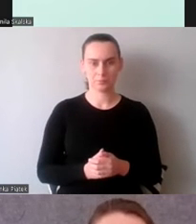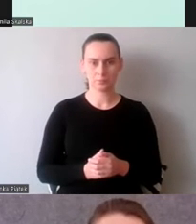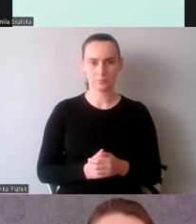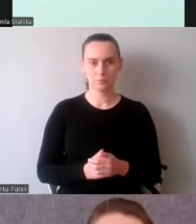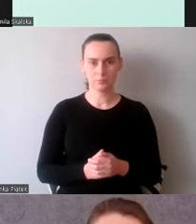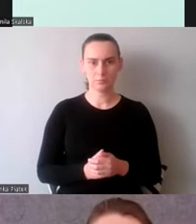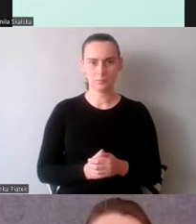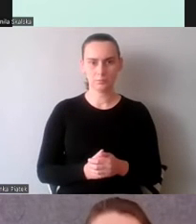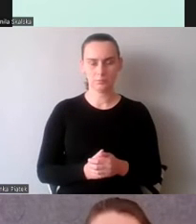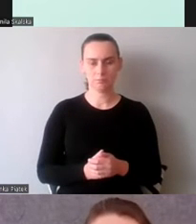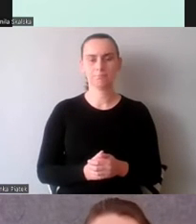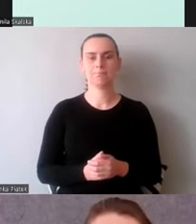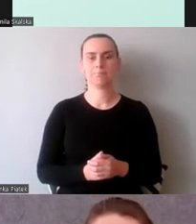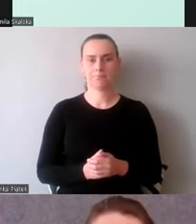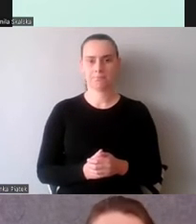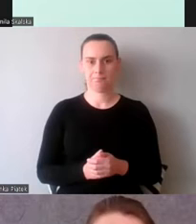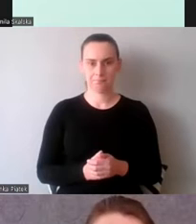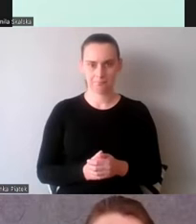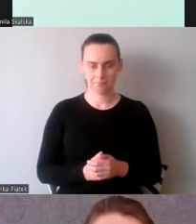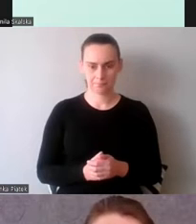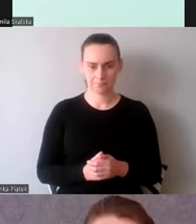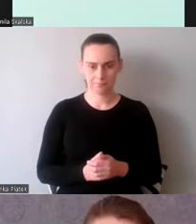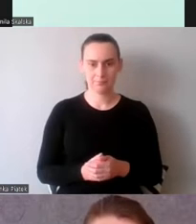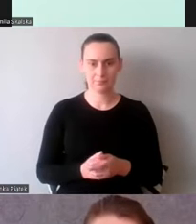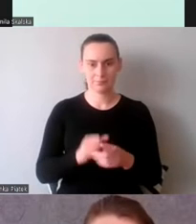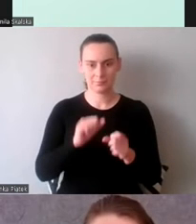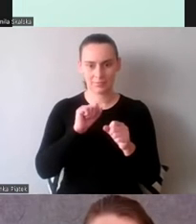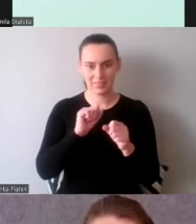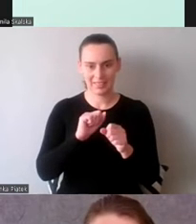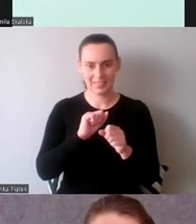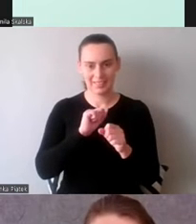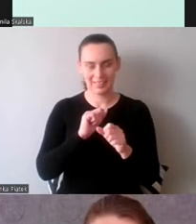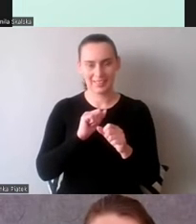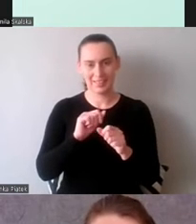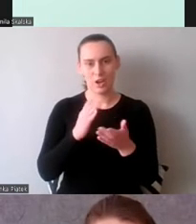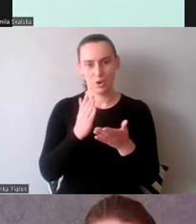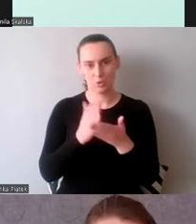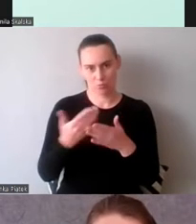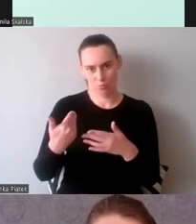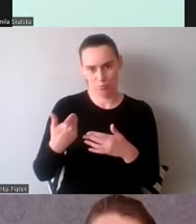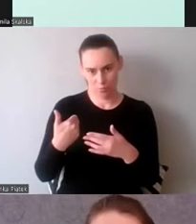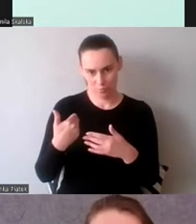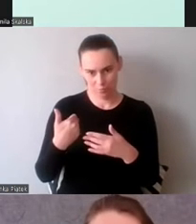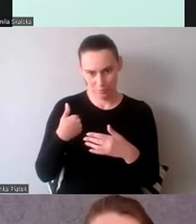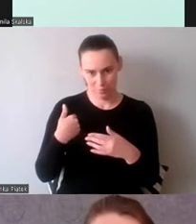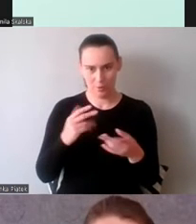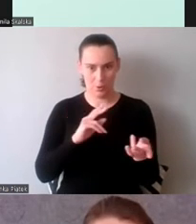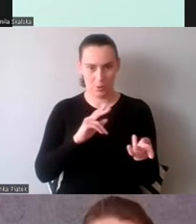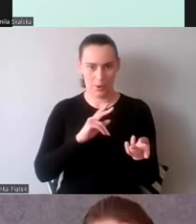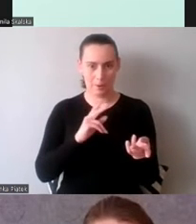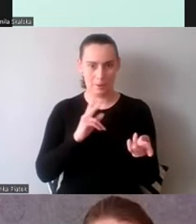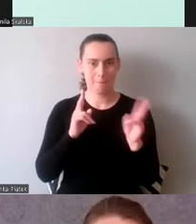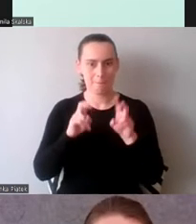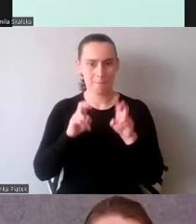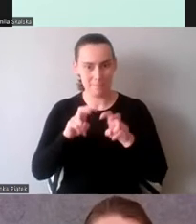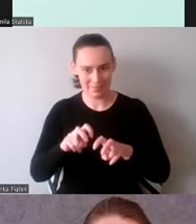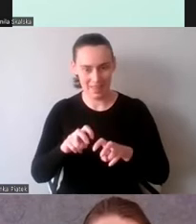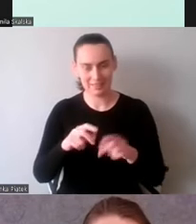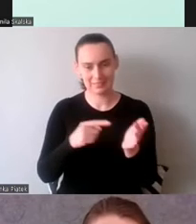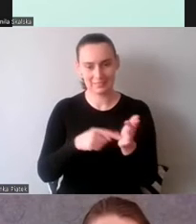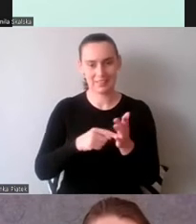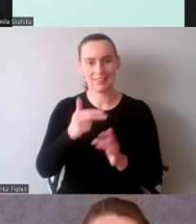To pojawiało się już w badaniach na ten temat. To znaczy, że koordynacja